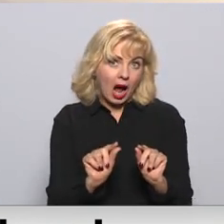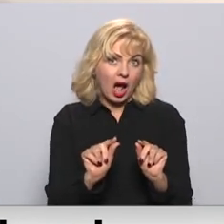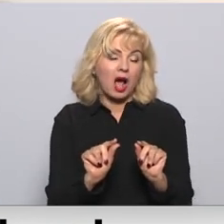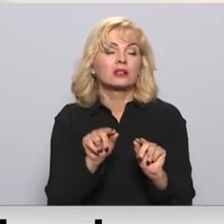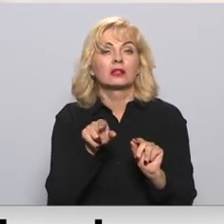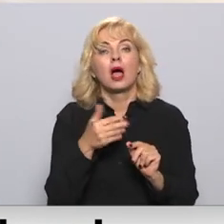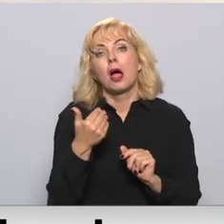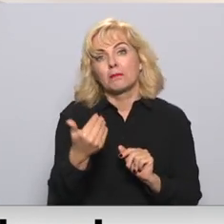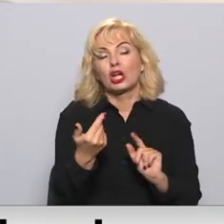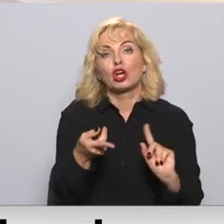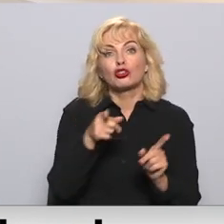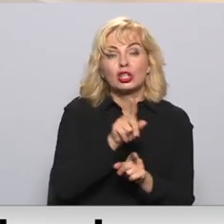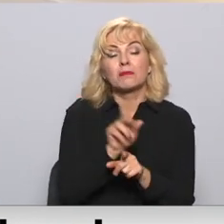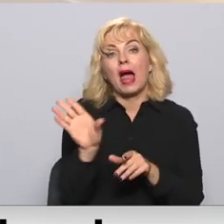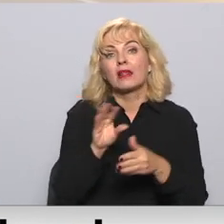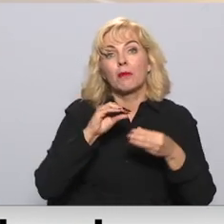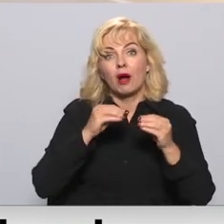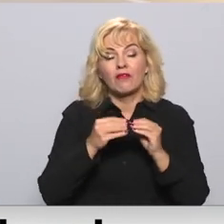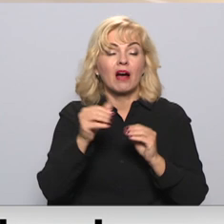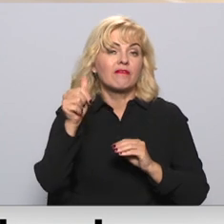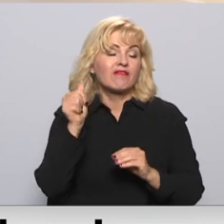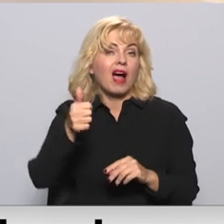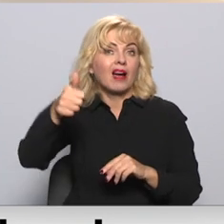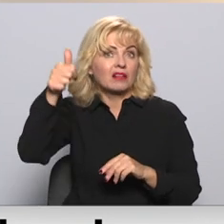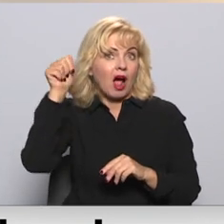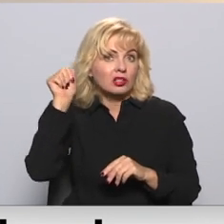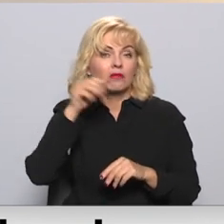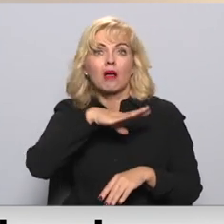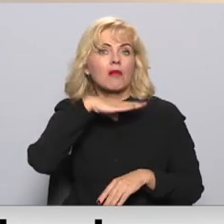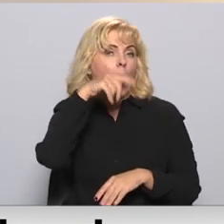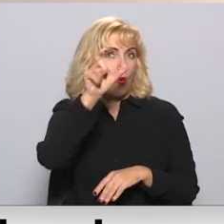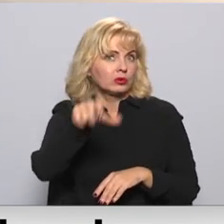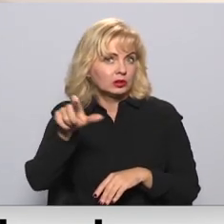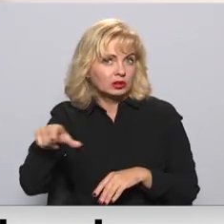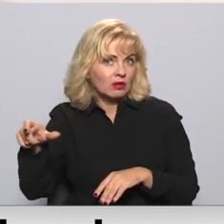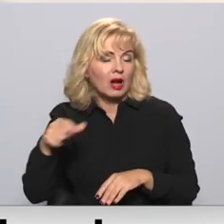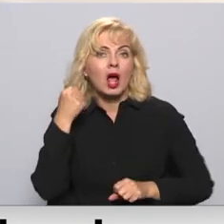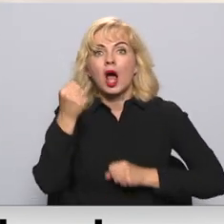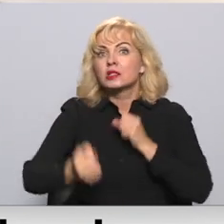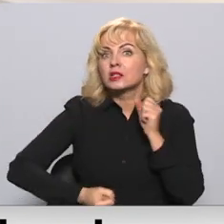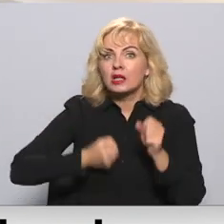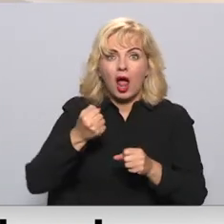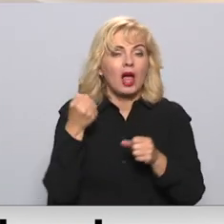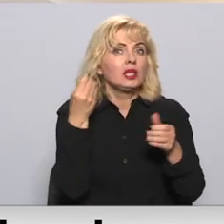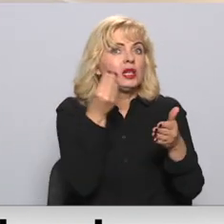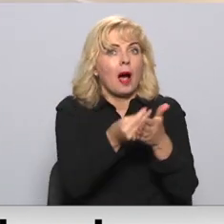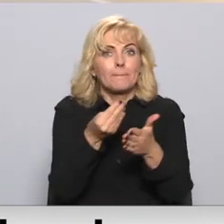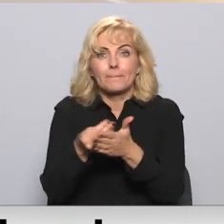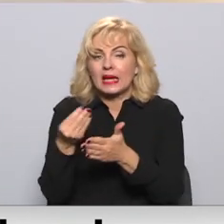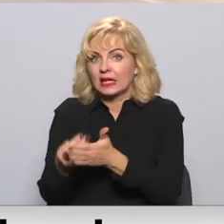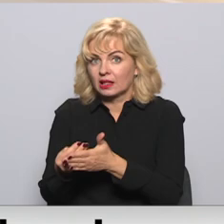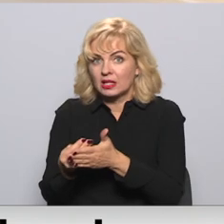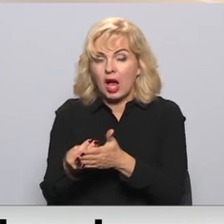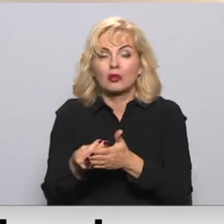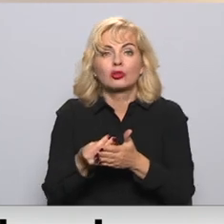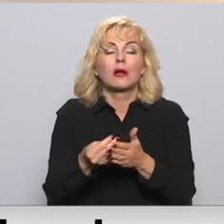izmaiņām, Ņemot vērā to, ka vakar aizvakar gāza riģī un visi skrējie iepiegties, mēsākās viss tā